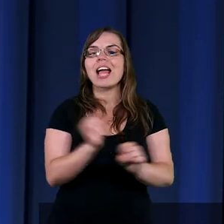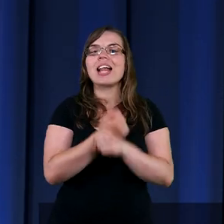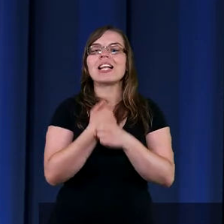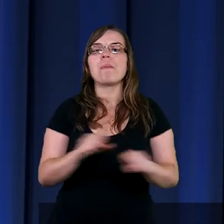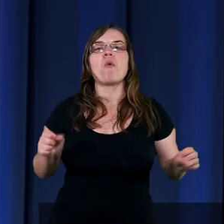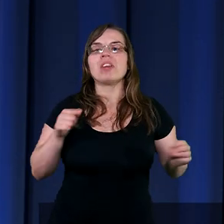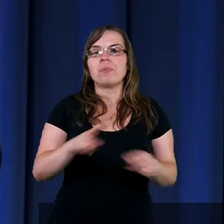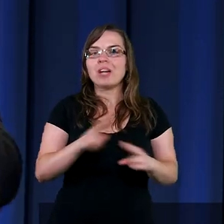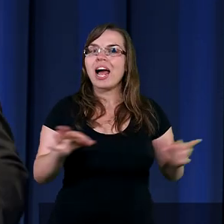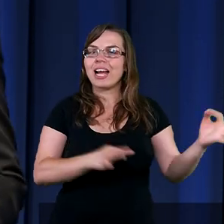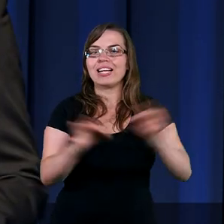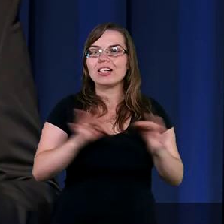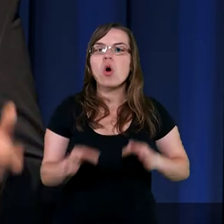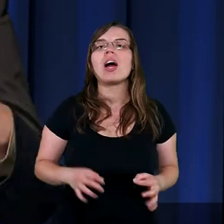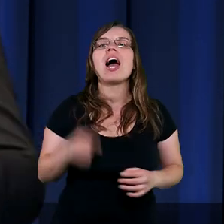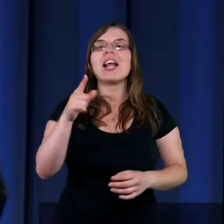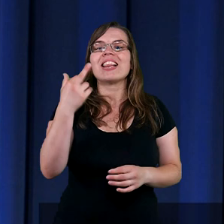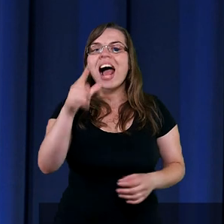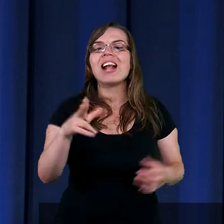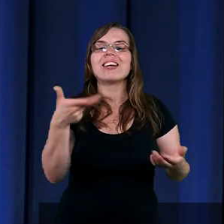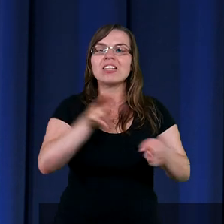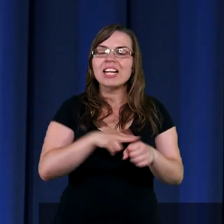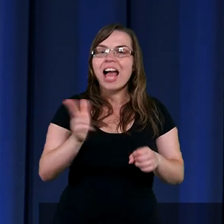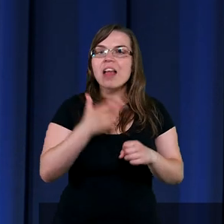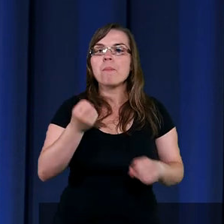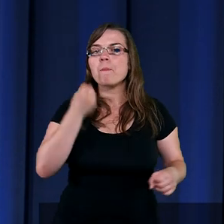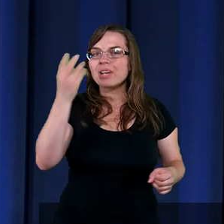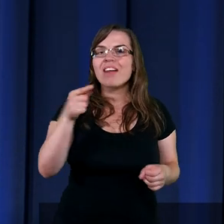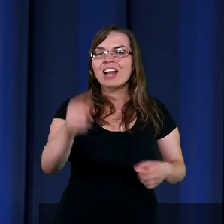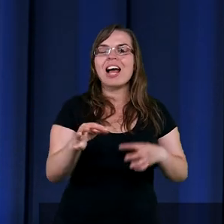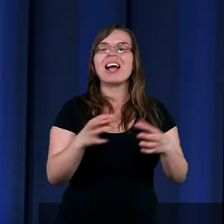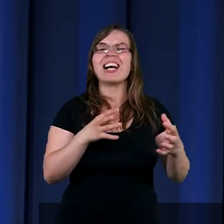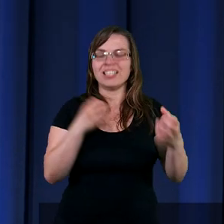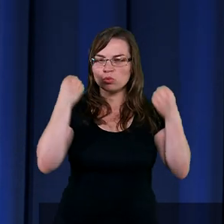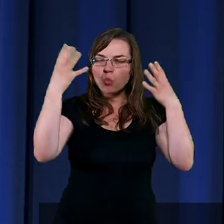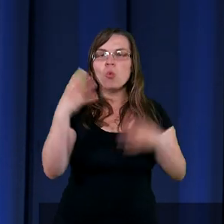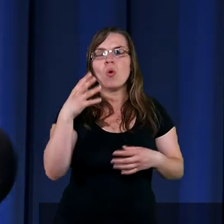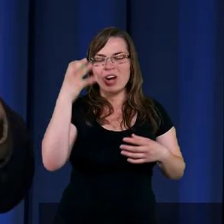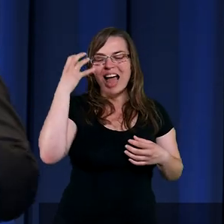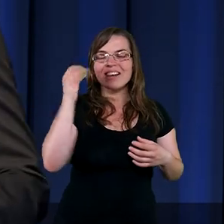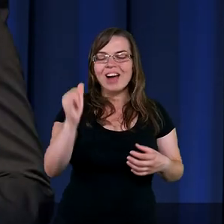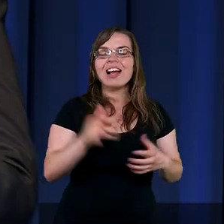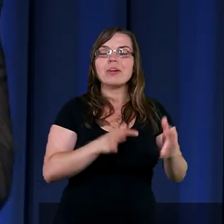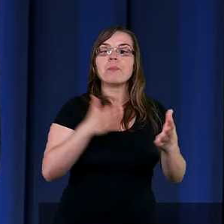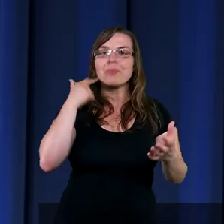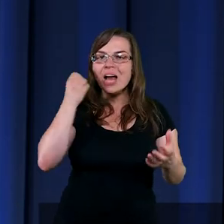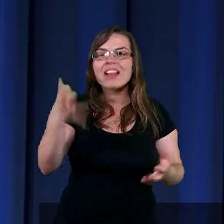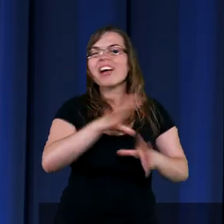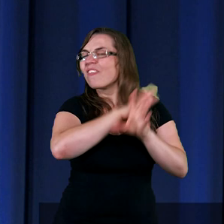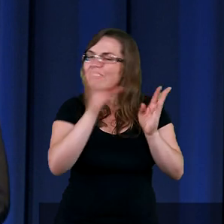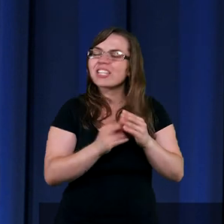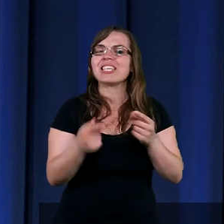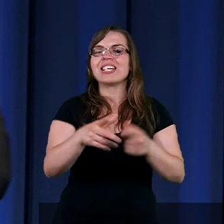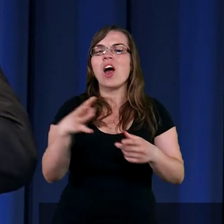niesamowita historia. Daniel, Daniel, który przetrwał królestwa, przetrwał królów, przetrwał władzę, przetrwał